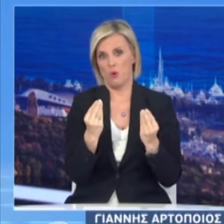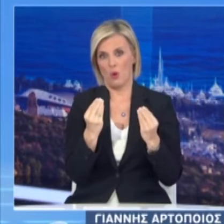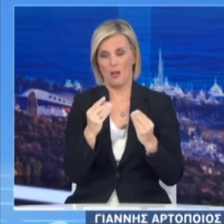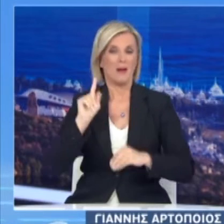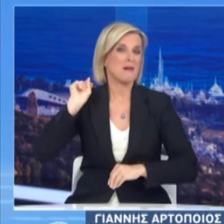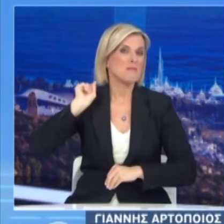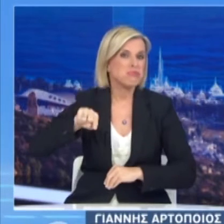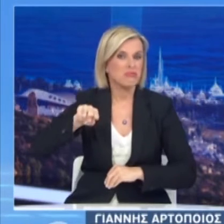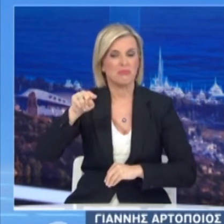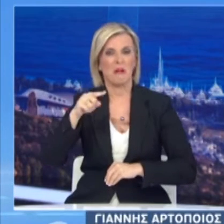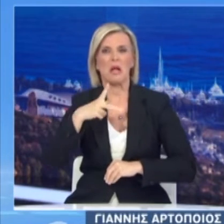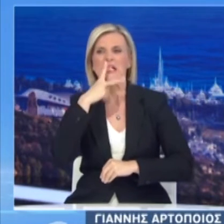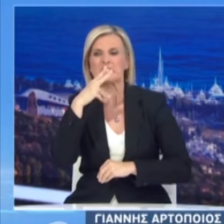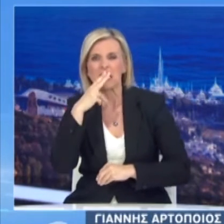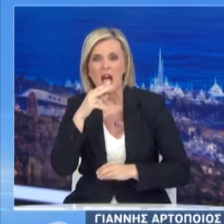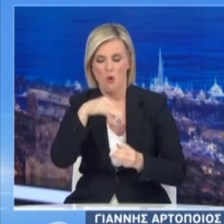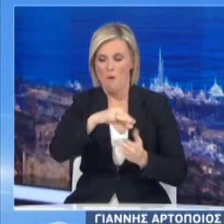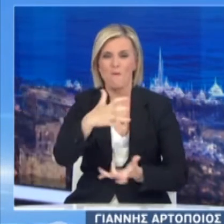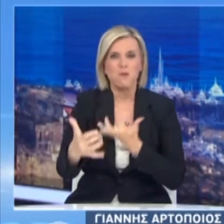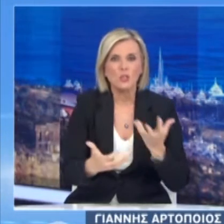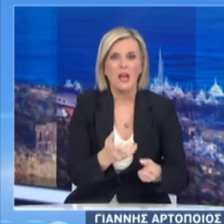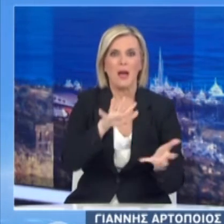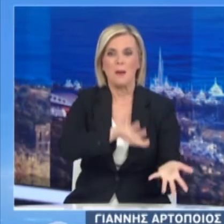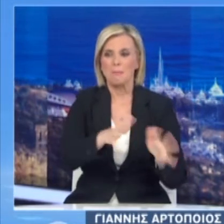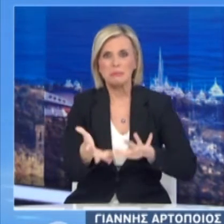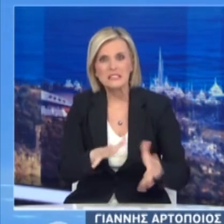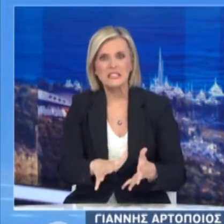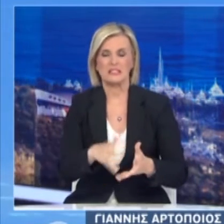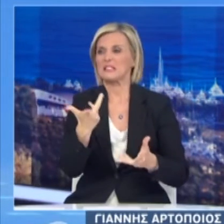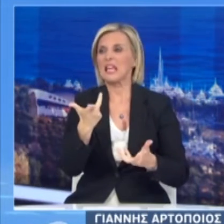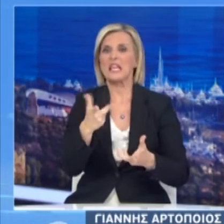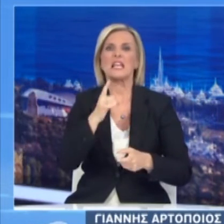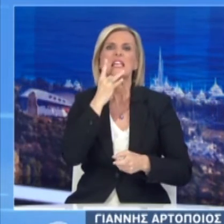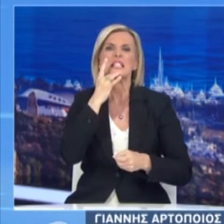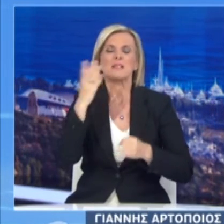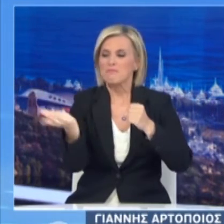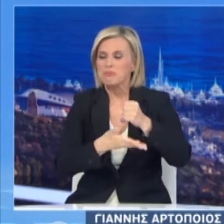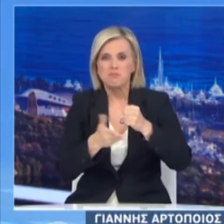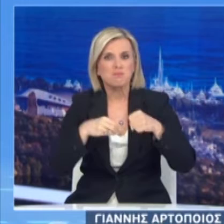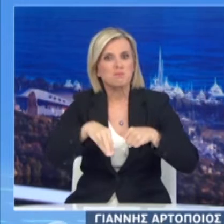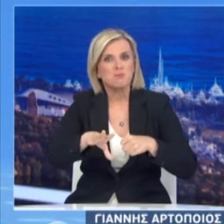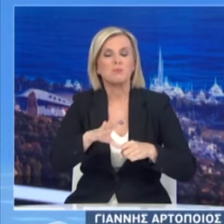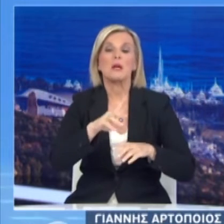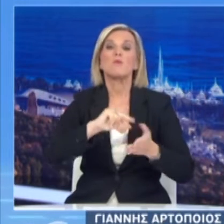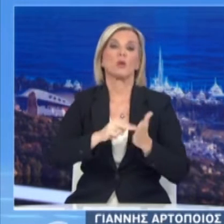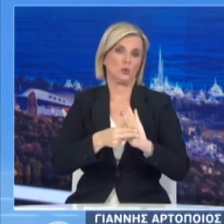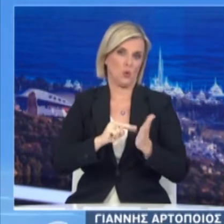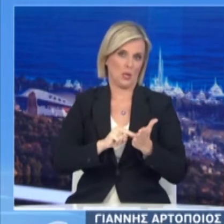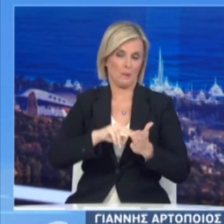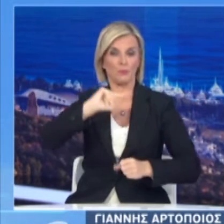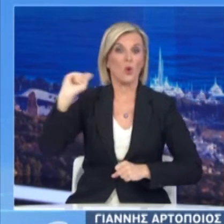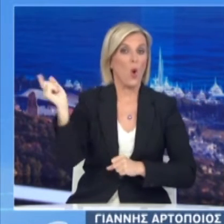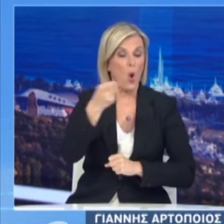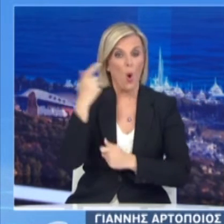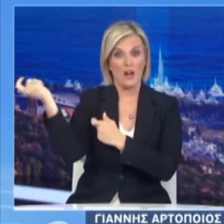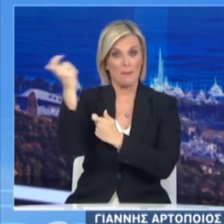απροσεξία και η αμέλεια οδηγούν στην εκδήλωση δασικών πυρκαγιών. Όλες οι δυνάμεις του πυροδεστικού σώματος και